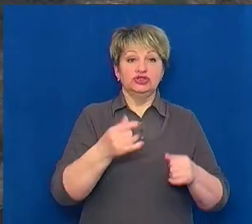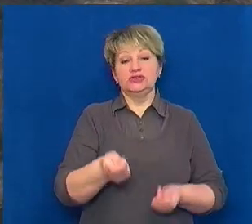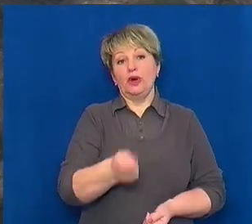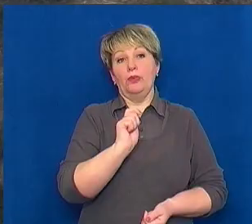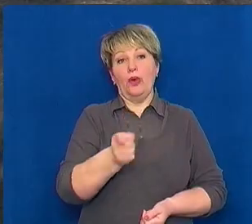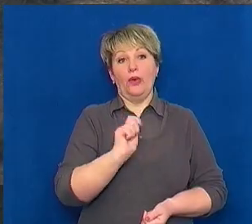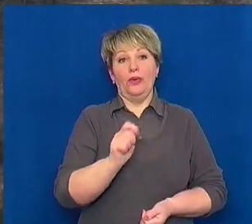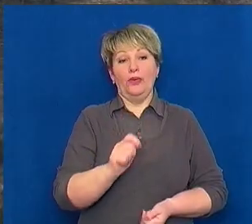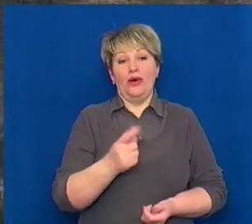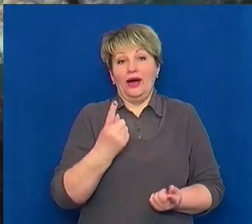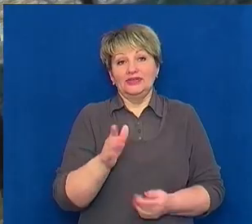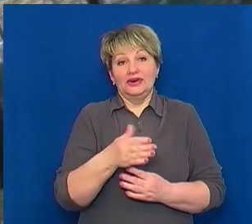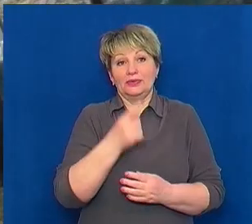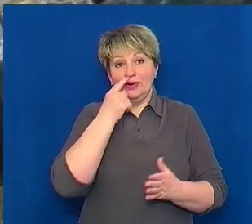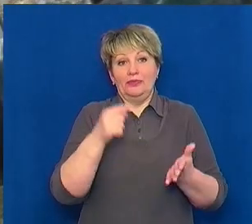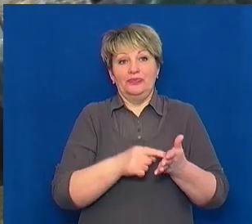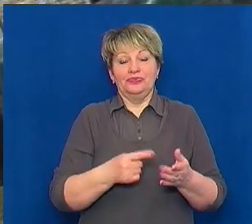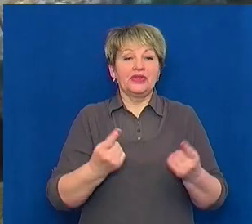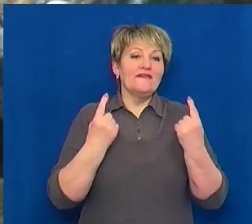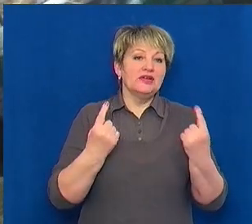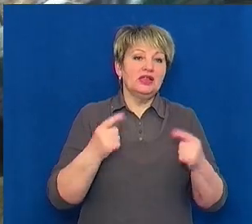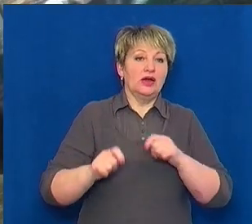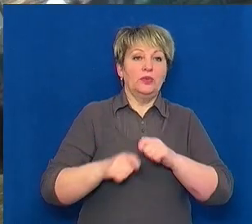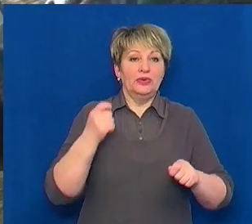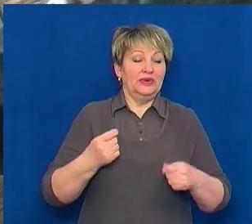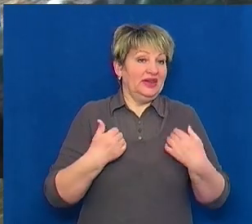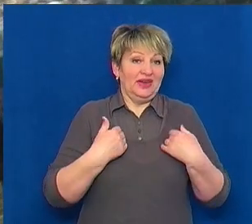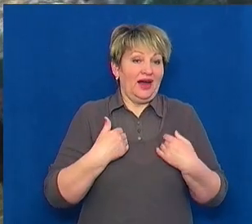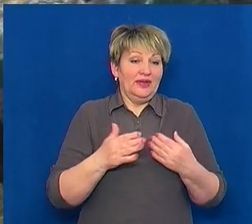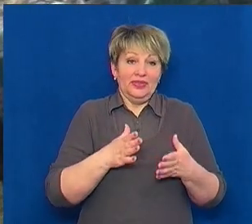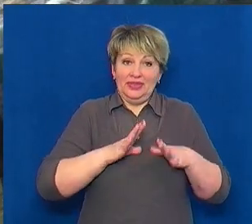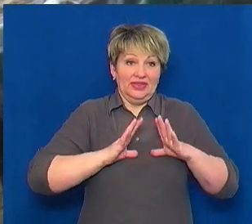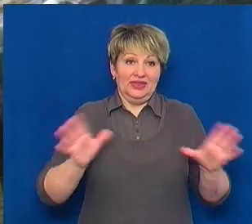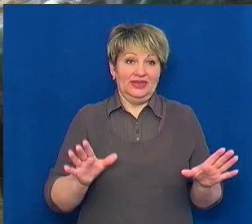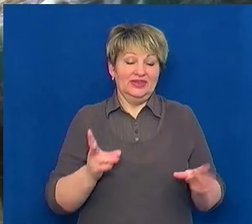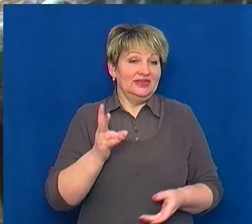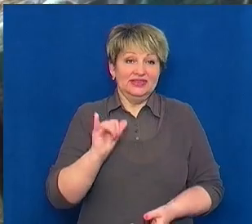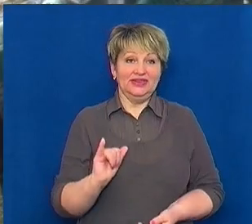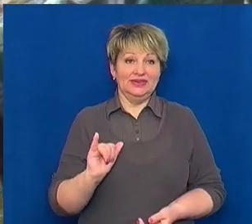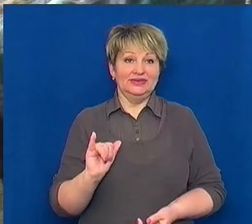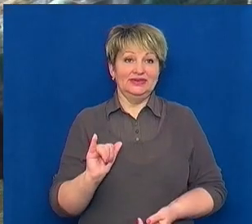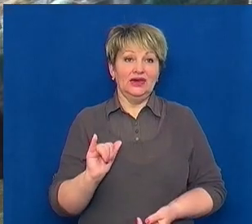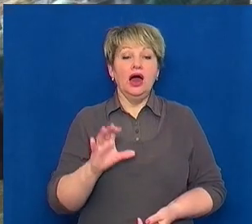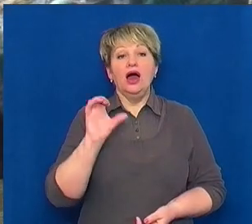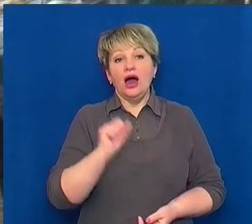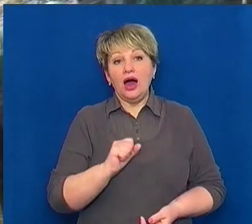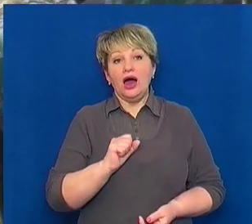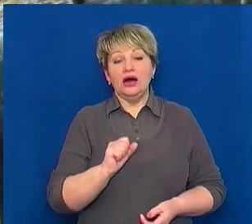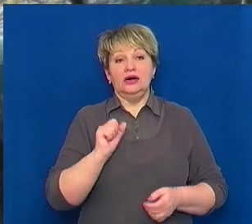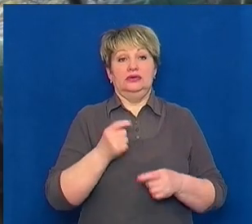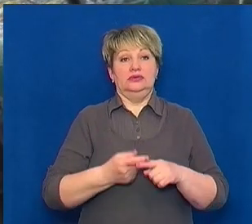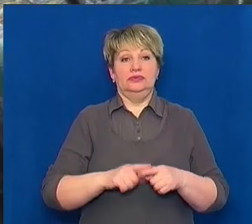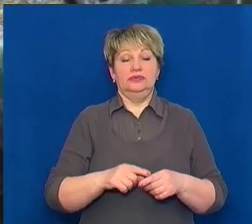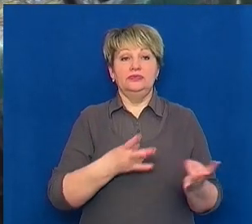пішов, зацепився і все. Велику шкоду я не завдаю такі рибалки, як я. Ні. А завдаю ті, хто